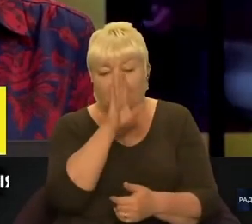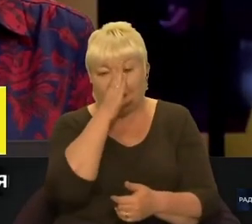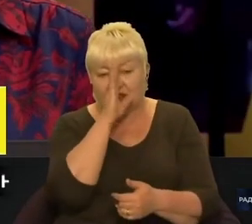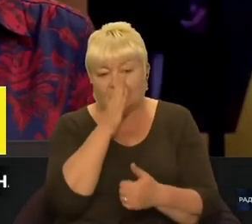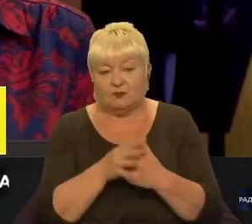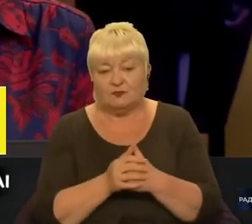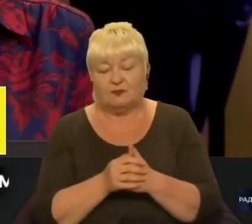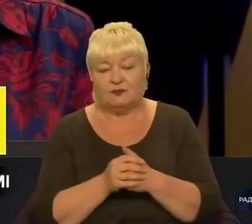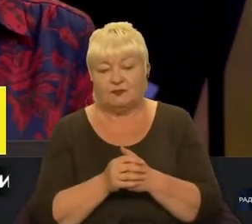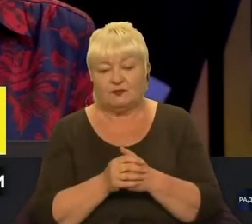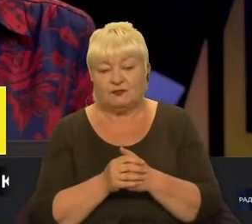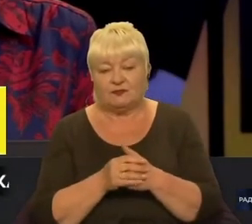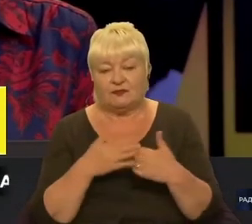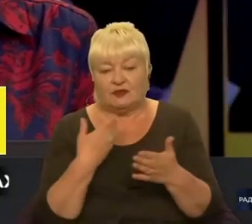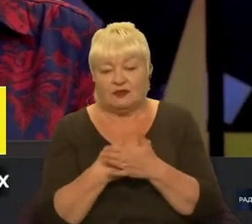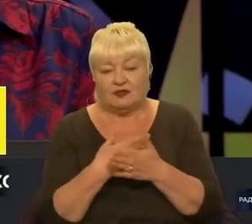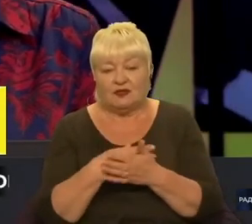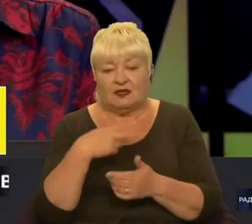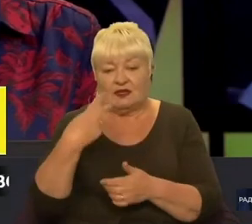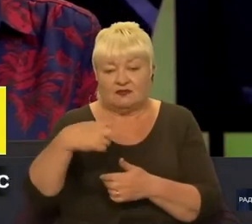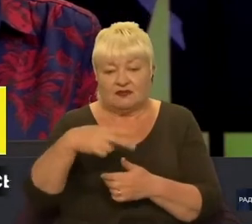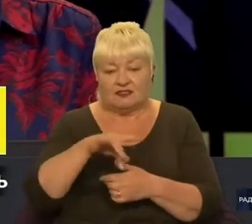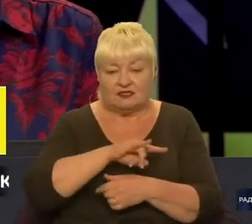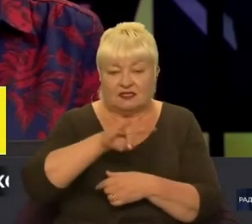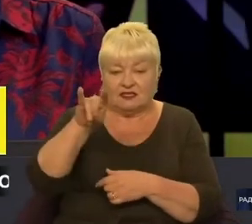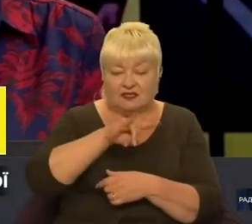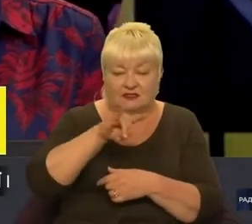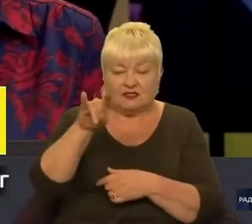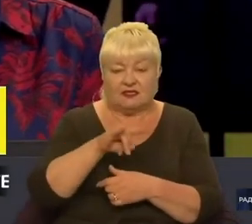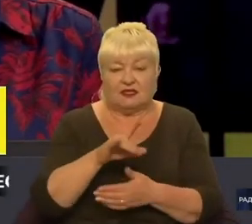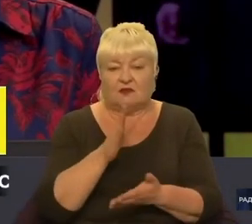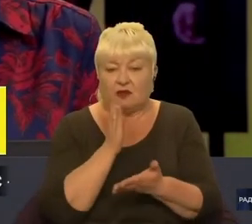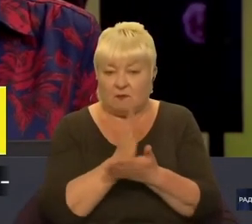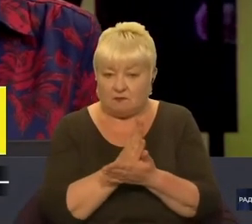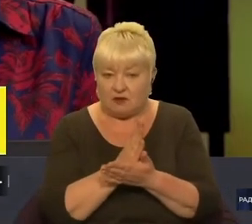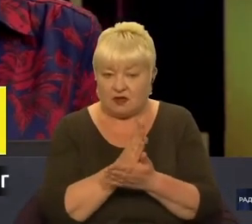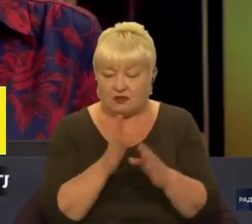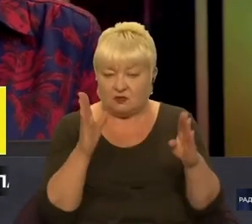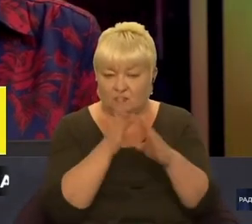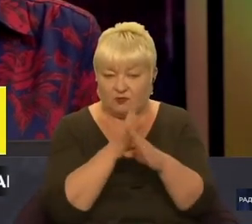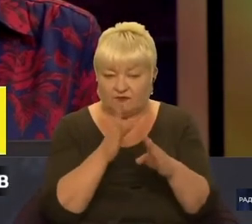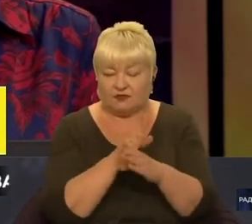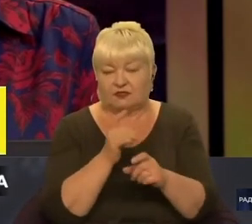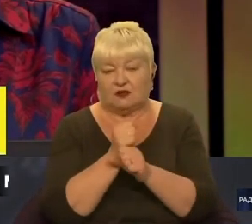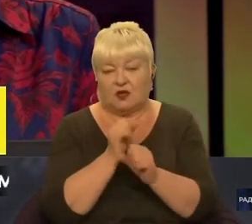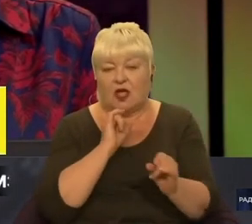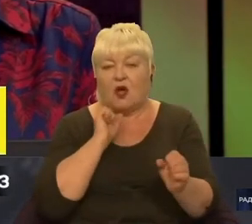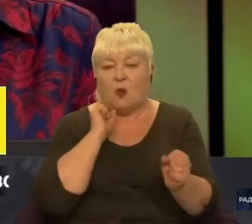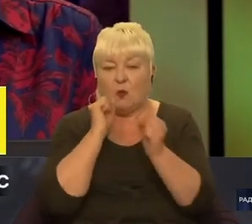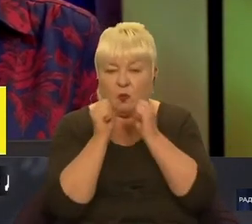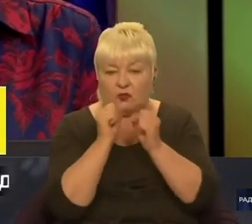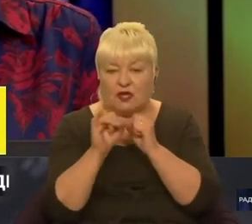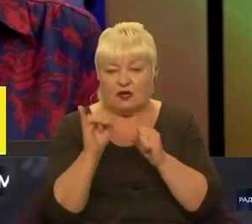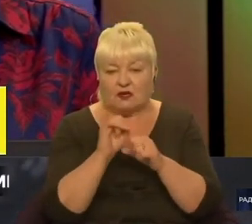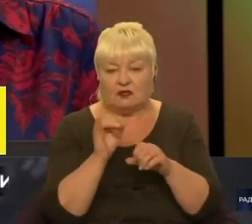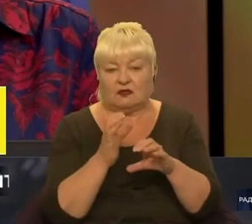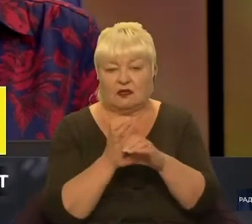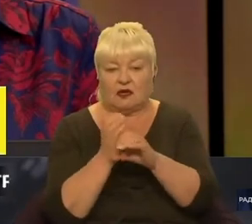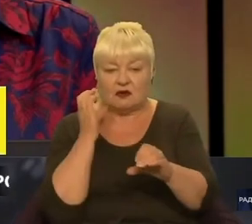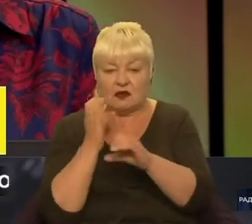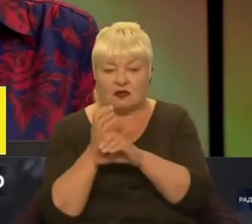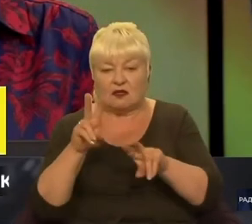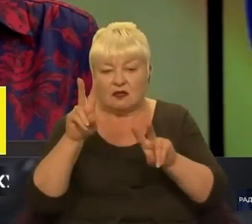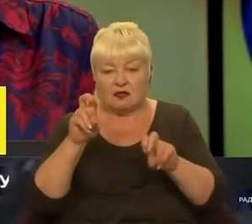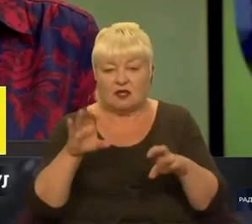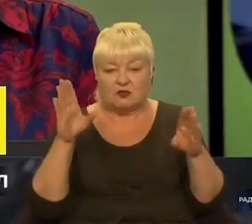близько 20 літаків тримає в повітряному просторі. Задають вони ударів і ракетами класу